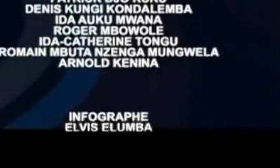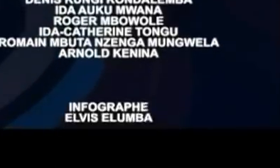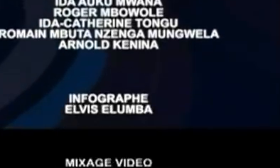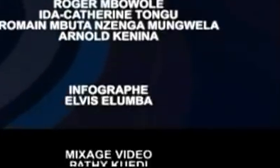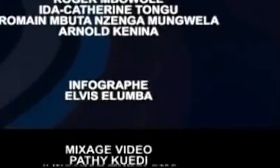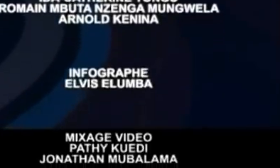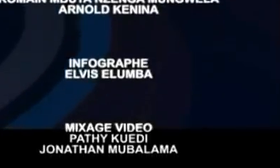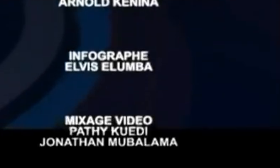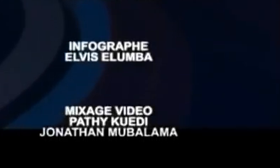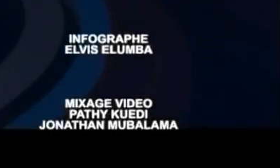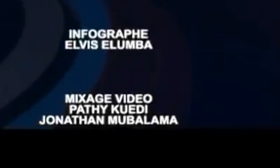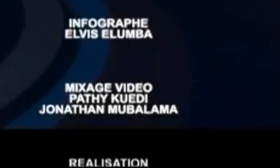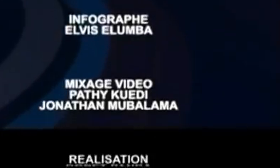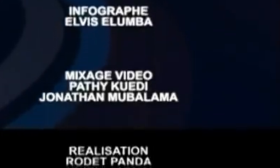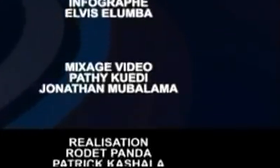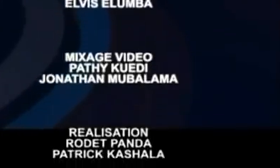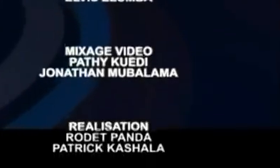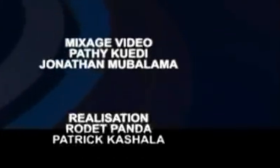501